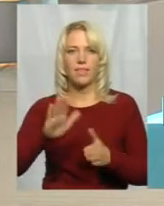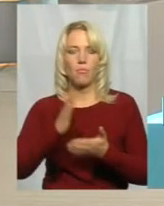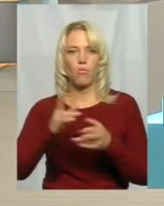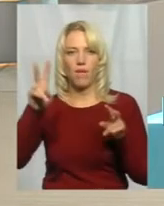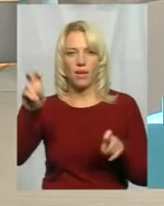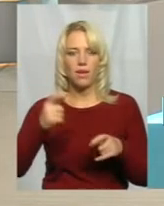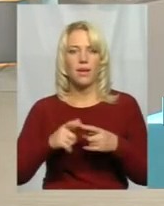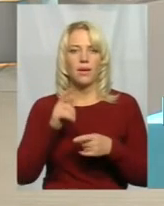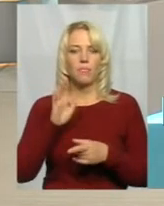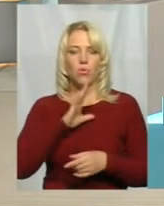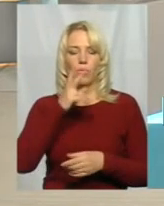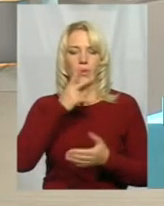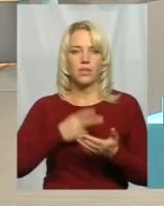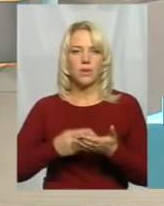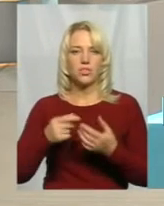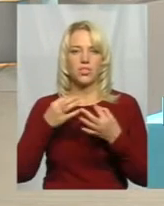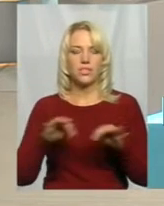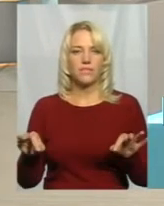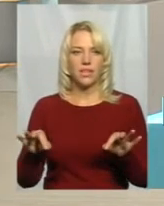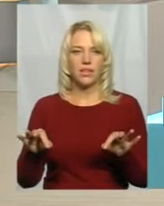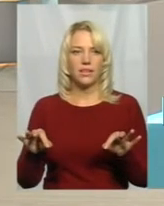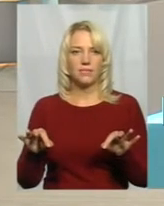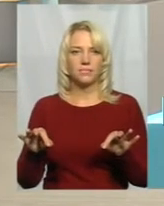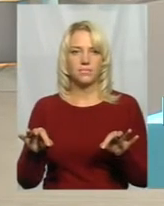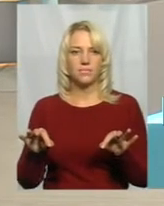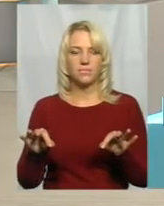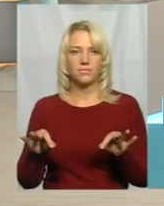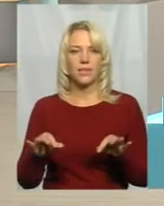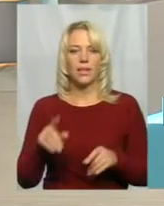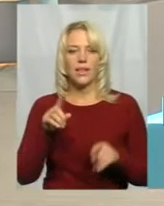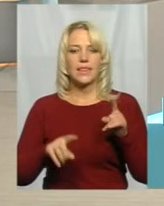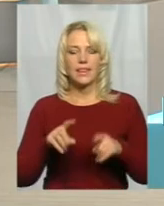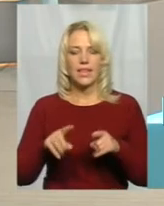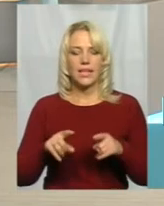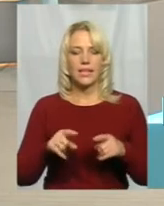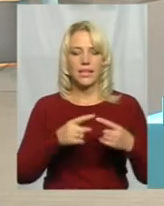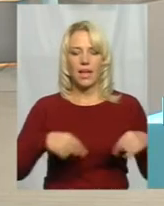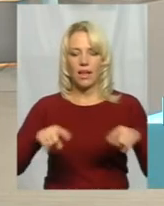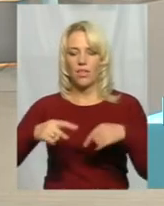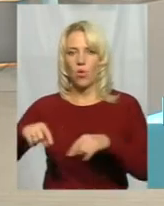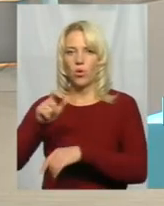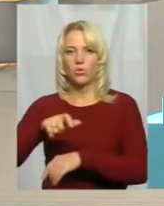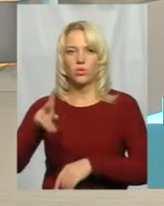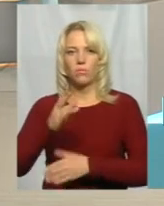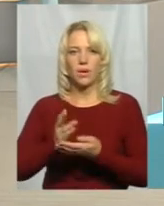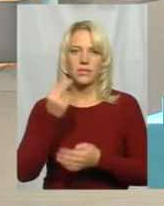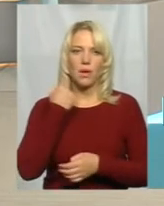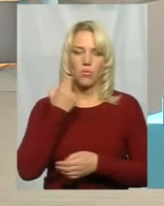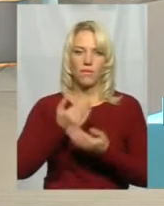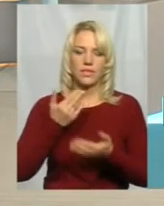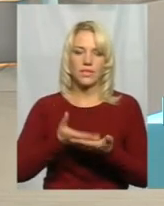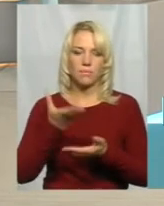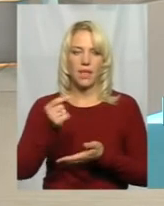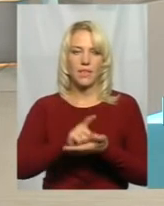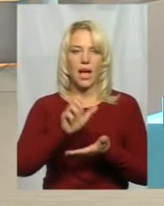передбачено звільнення деяких категорій осіб, які мають заборгованість від сплати